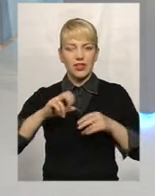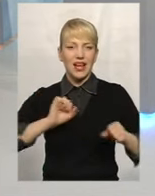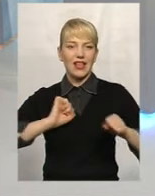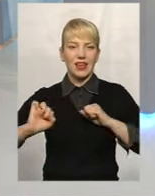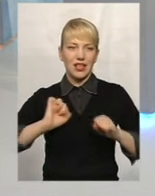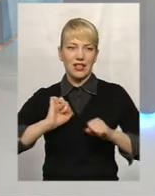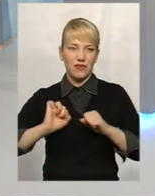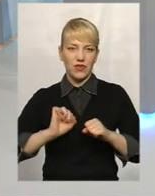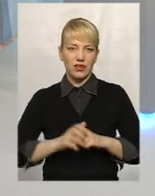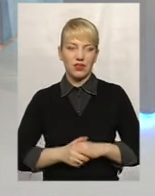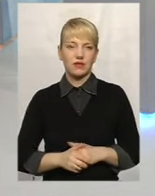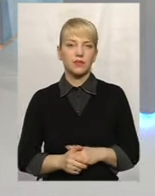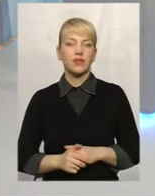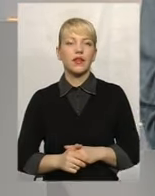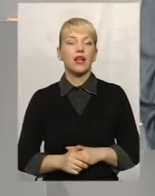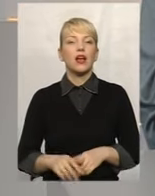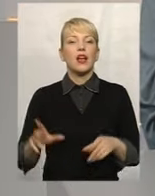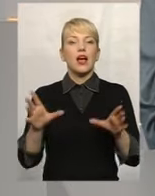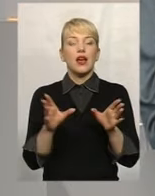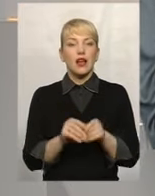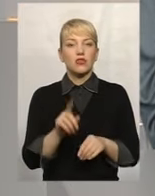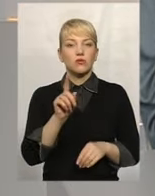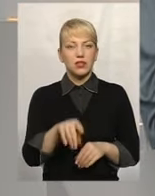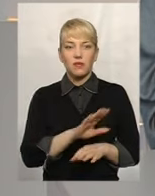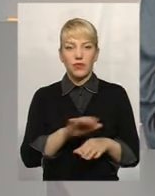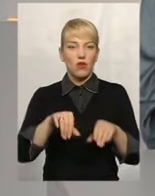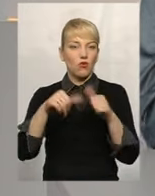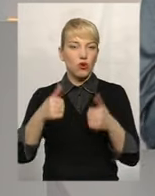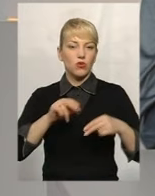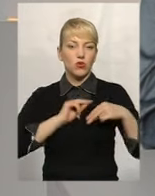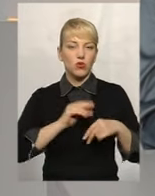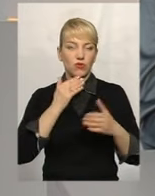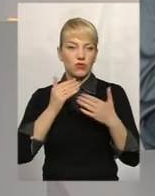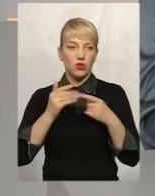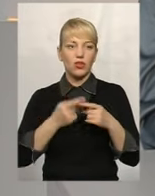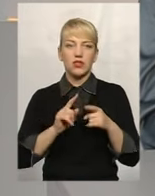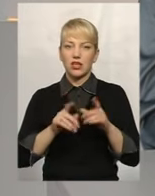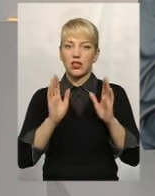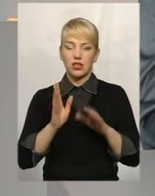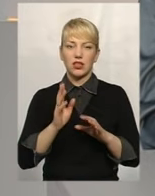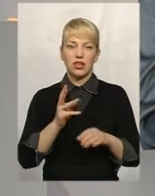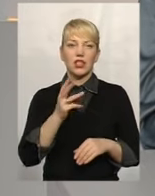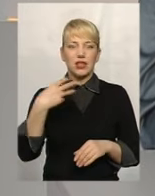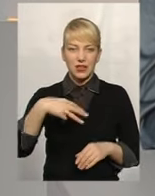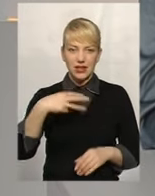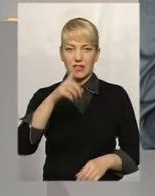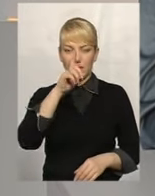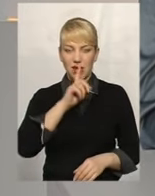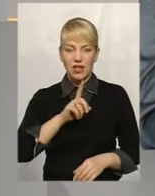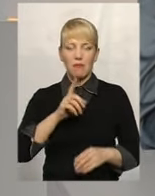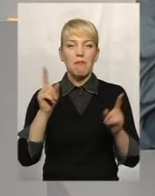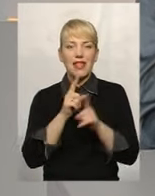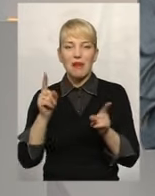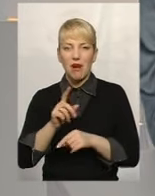перевірки складеного. Разом з тим, неоформлені трудові відносини – це суду 30 мінімальних зарплат за кожного